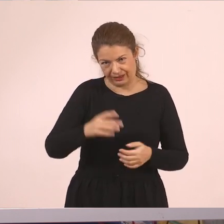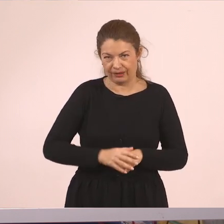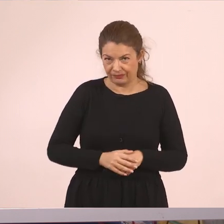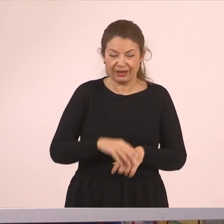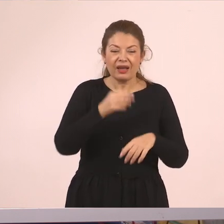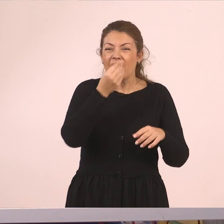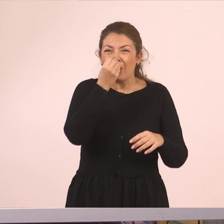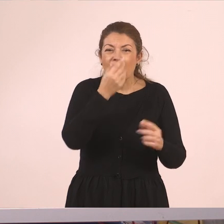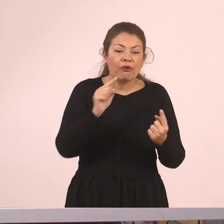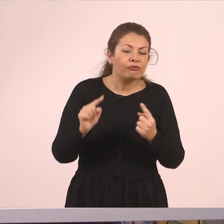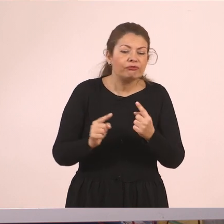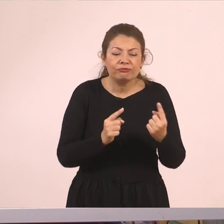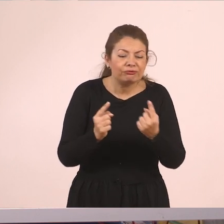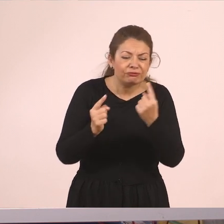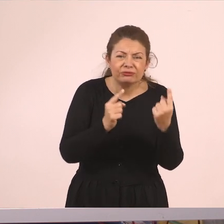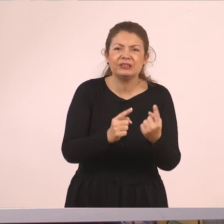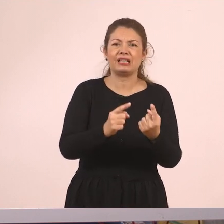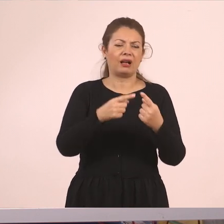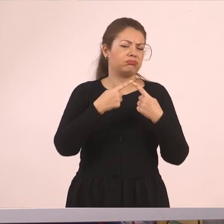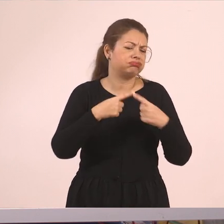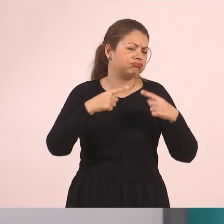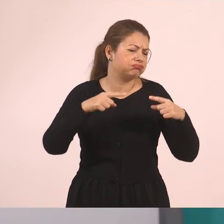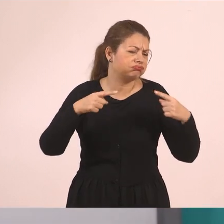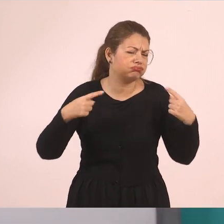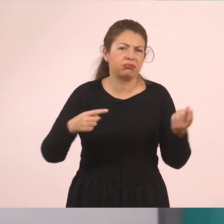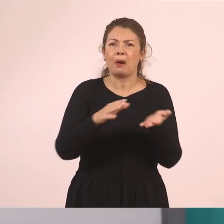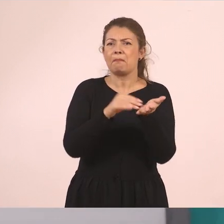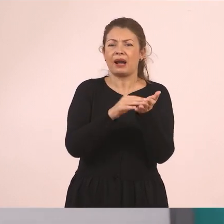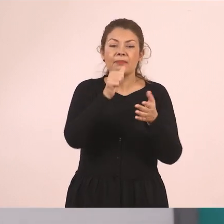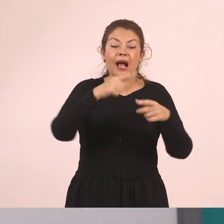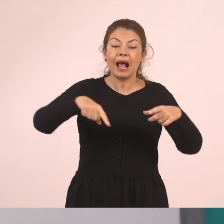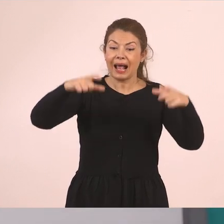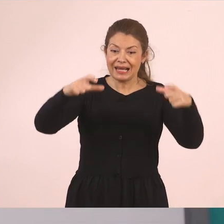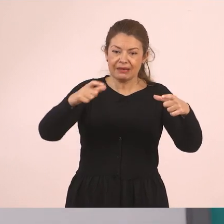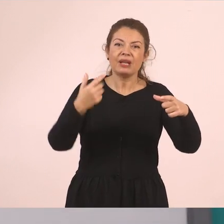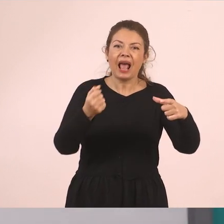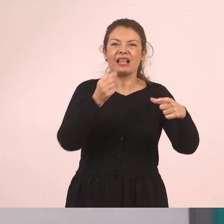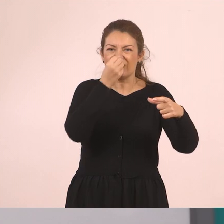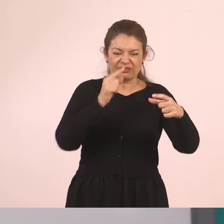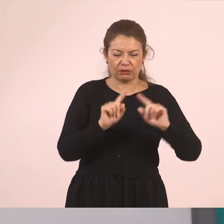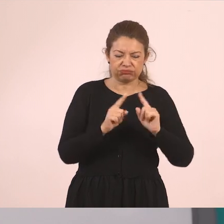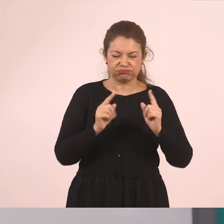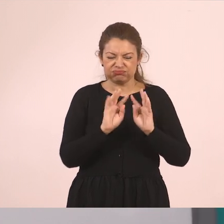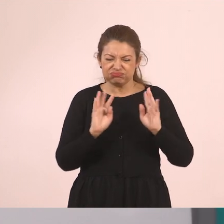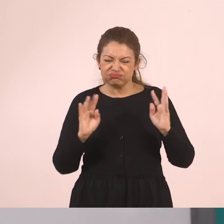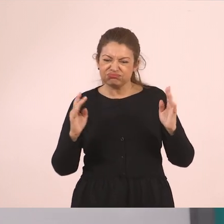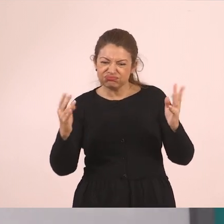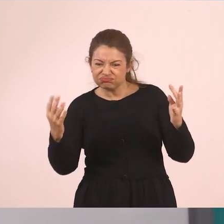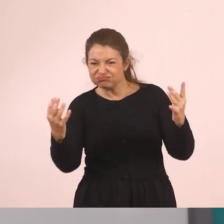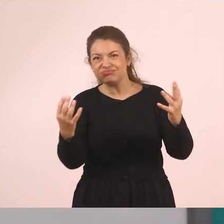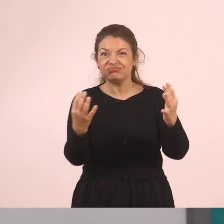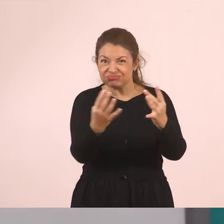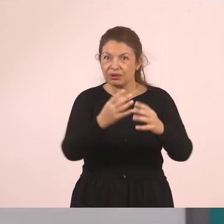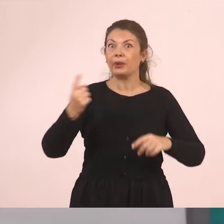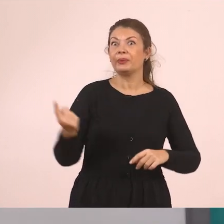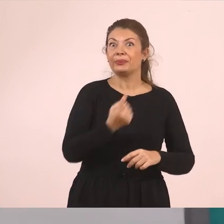Χλωρίδα είναι τα στοιχεία εκείνα των φυτών, η παραλίμνη αβλάστηση, τα υδρόβια φυτά, τα οποία